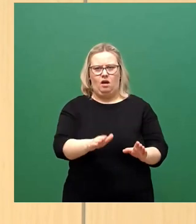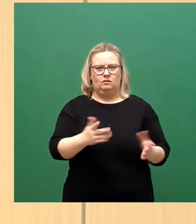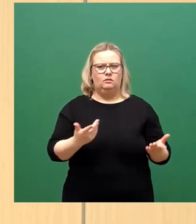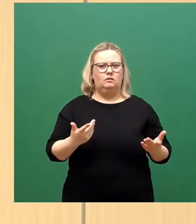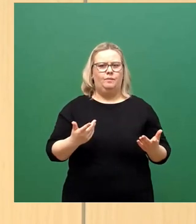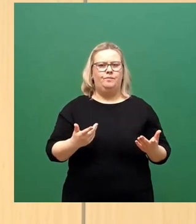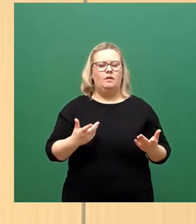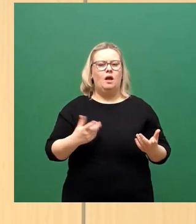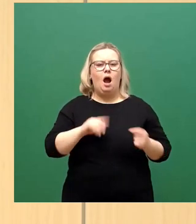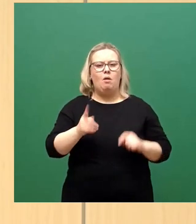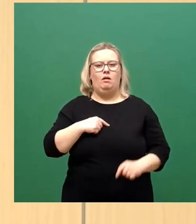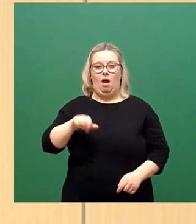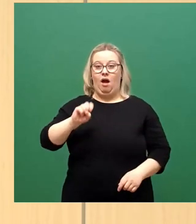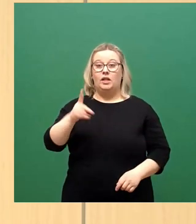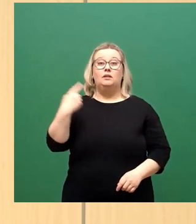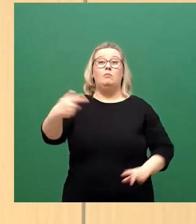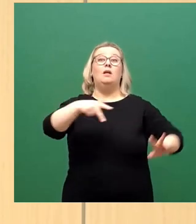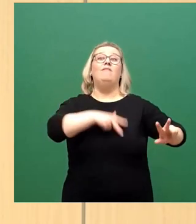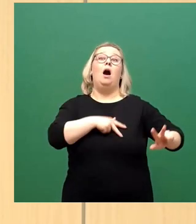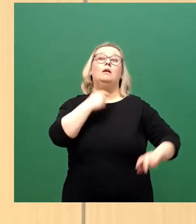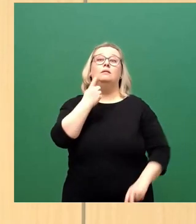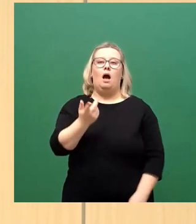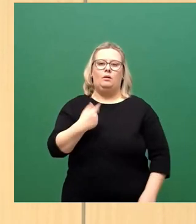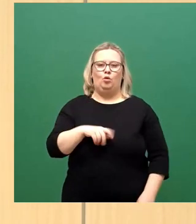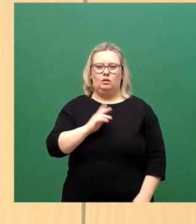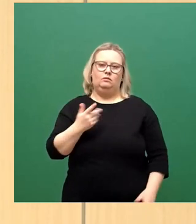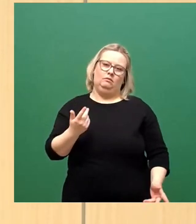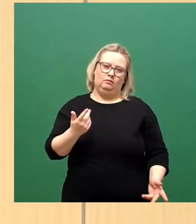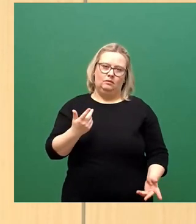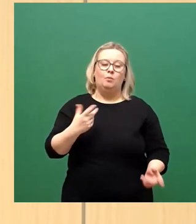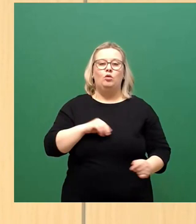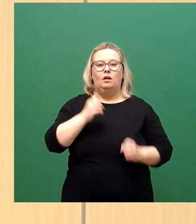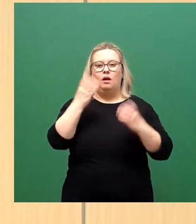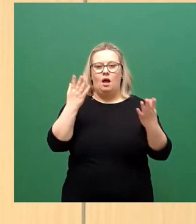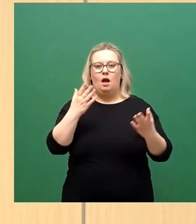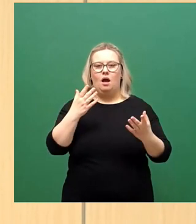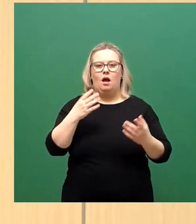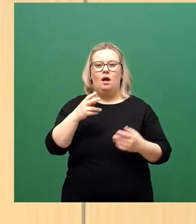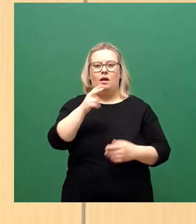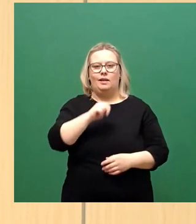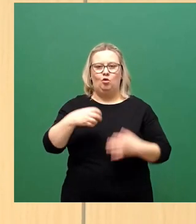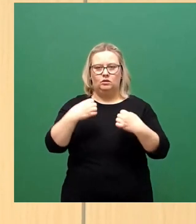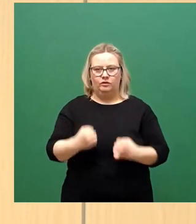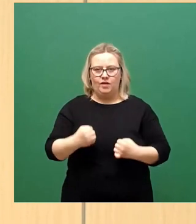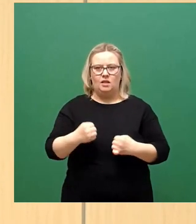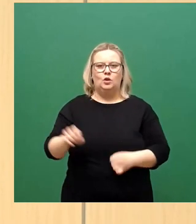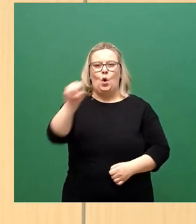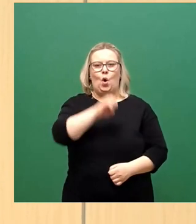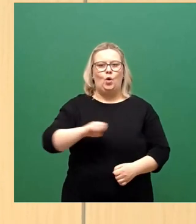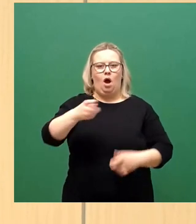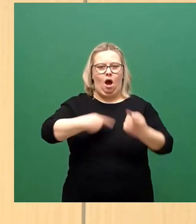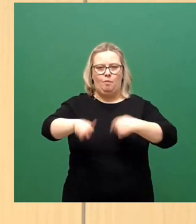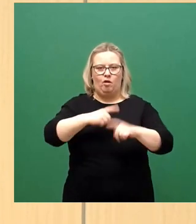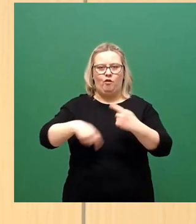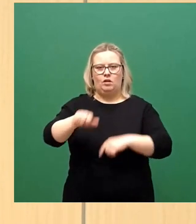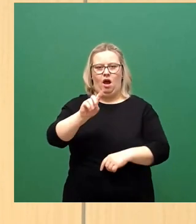AfD vor, weil sie die Wahrheit sagt. Fakt ist, Nikolaus Fest, Europaabgeordneter der AfD, hat mal